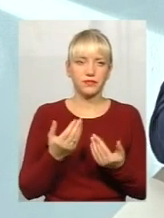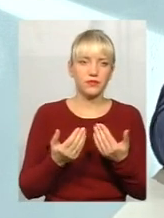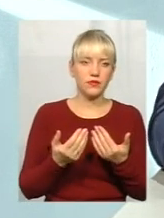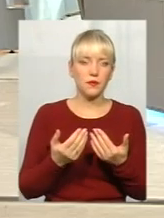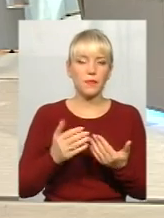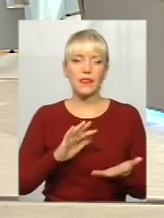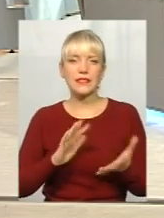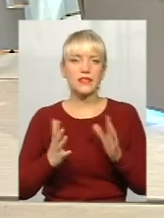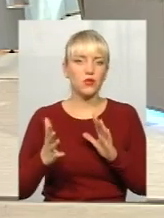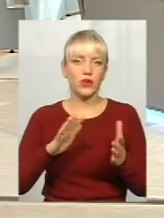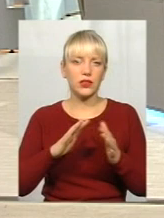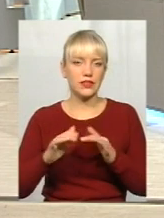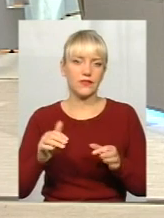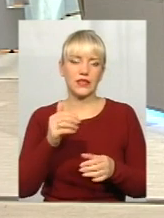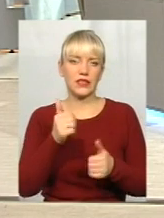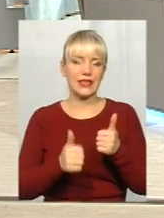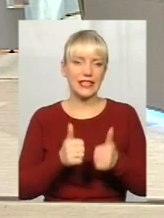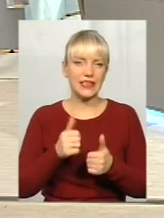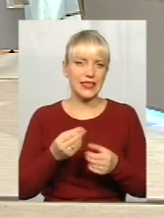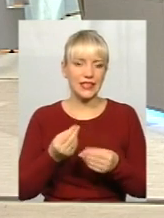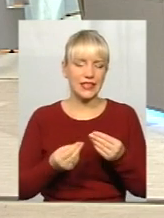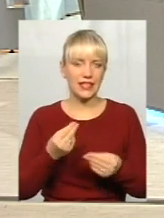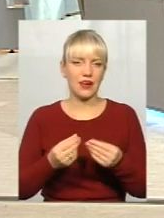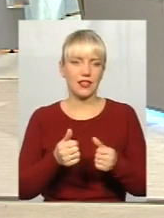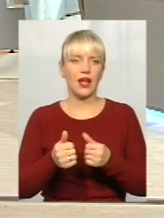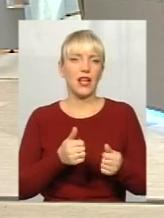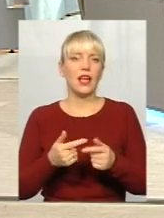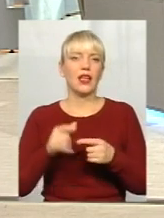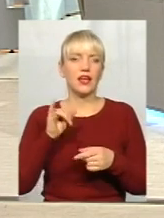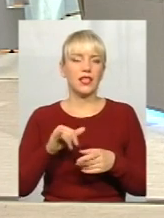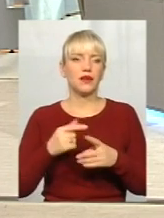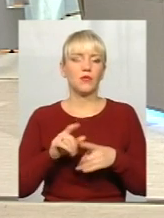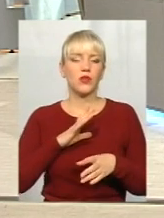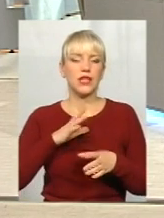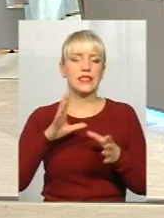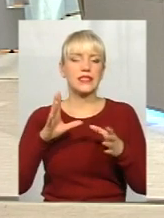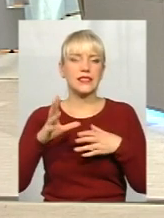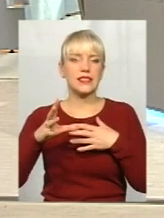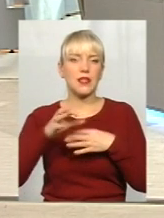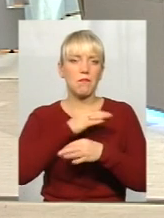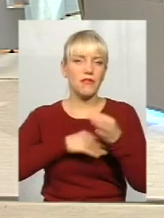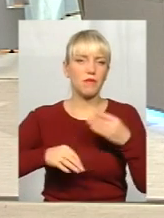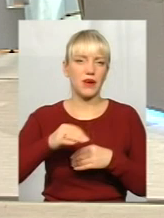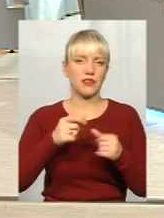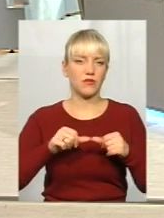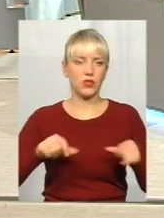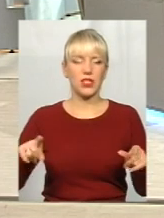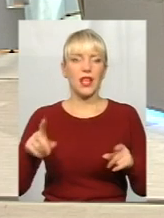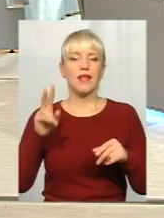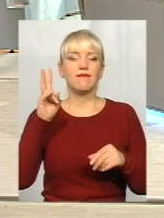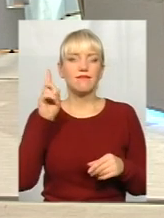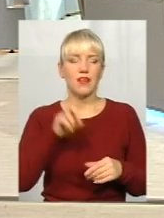будеш в то чи інше питання вирішувати. Була співбесіда в тій самій комісії. Все одно, навіть якщо протаскувалася,